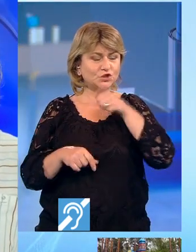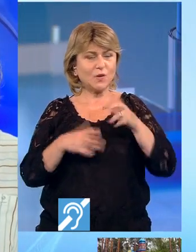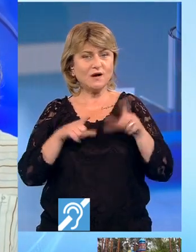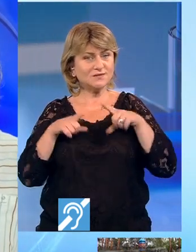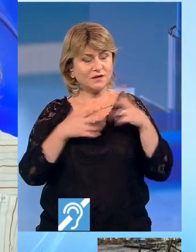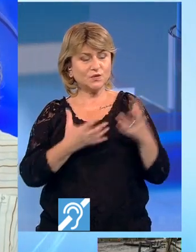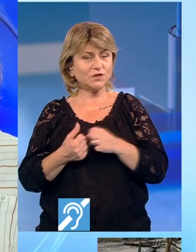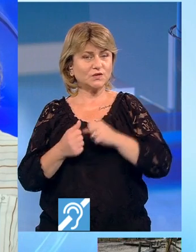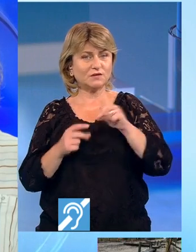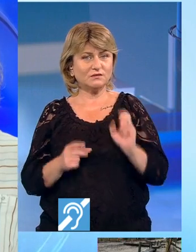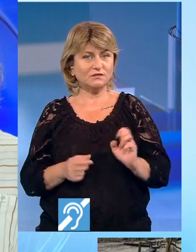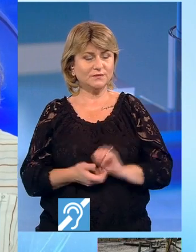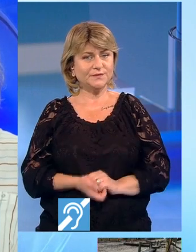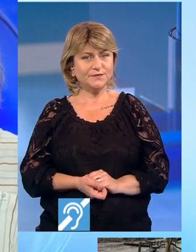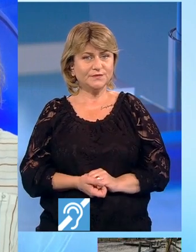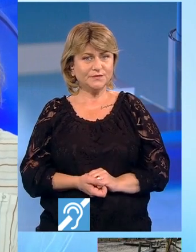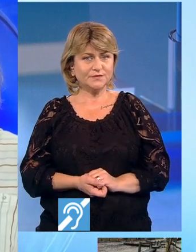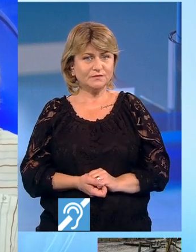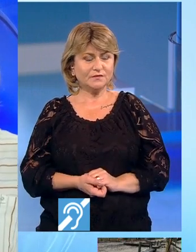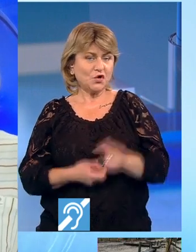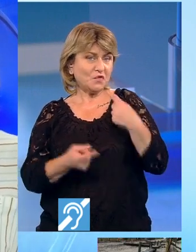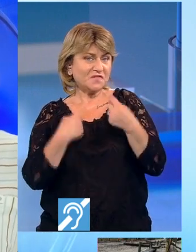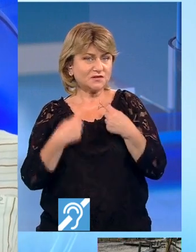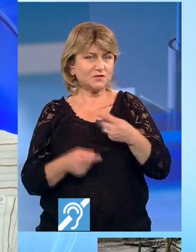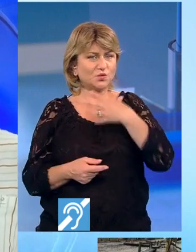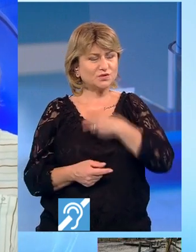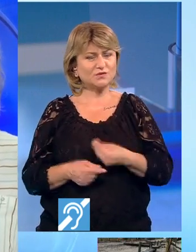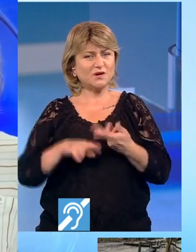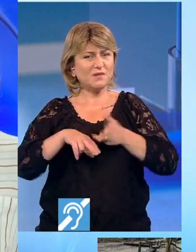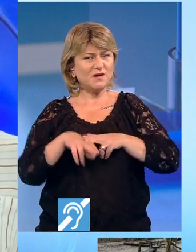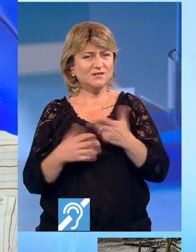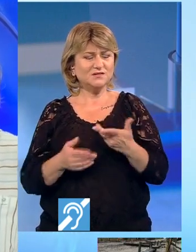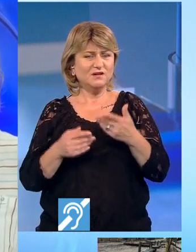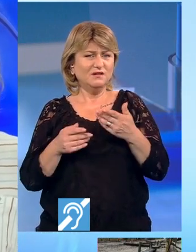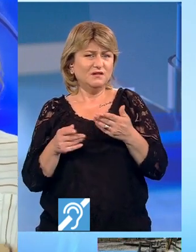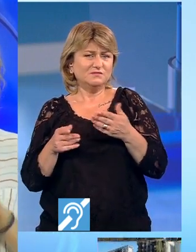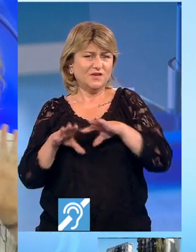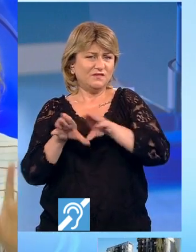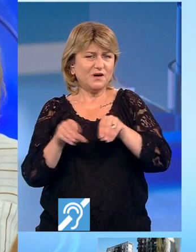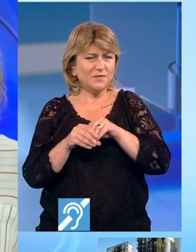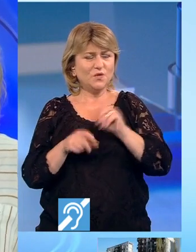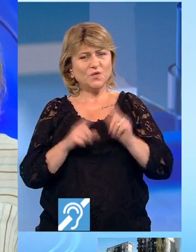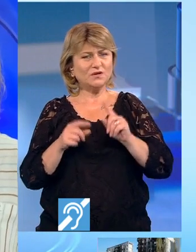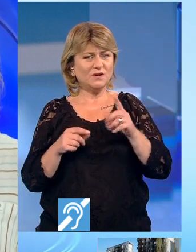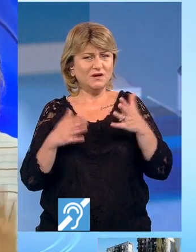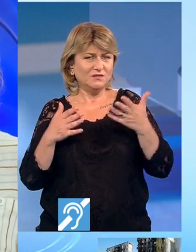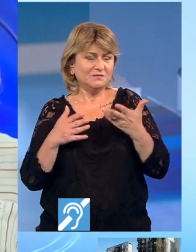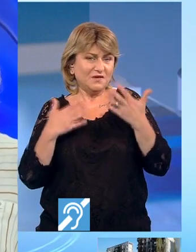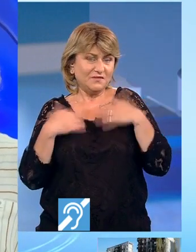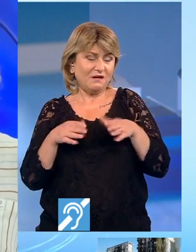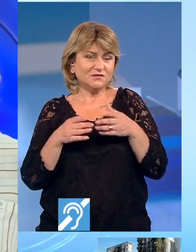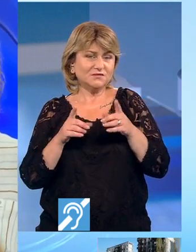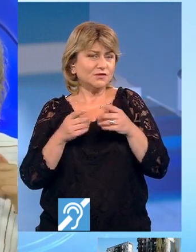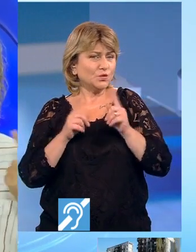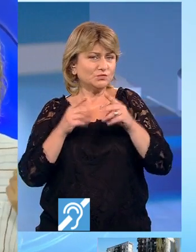este aducătoare de conversații obositoare, mai ales în cămin, în familie. Poate că unii preferă să nu le înceapă și ar fi